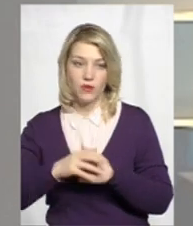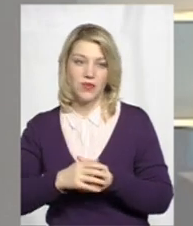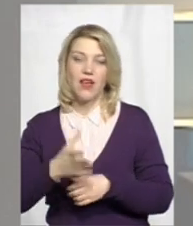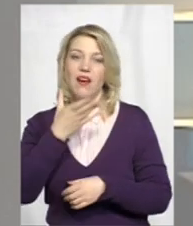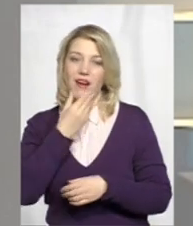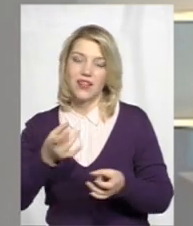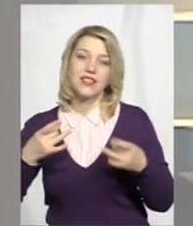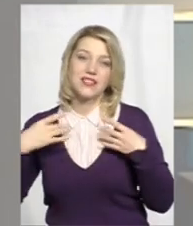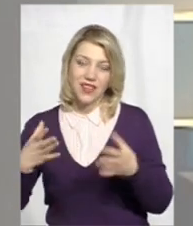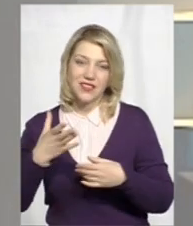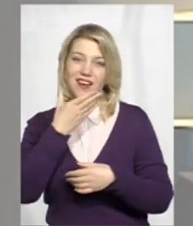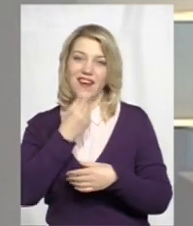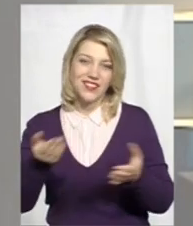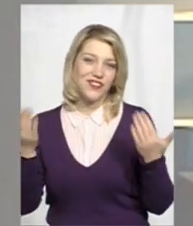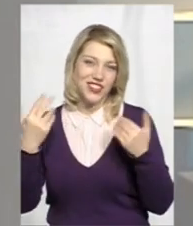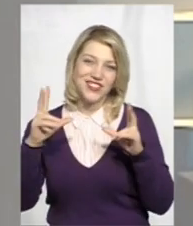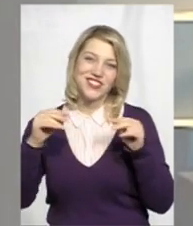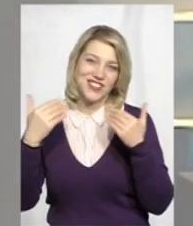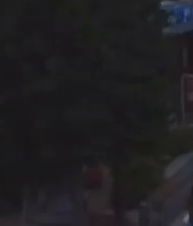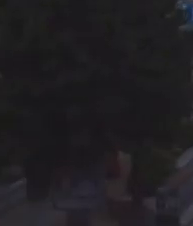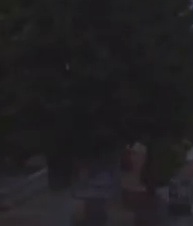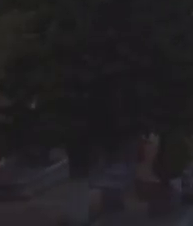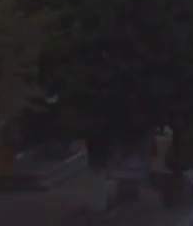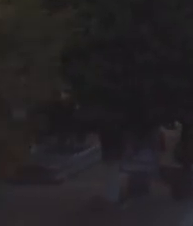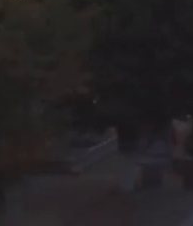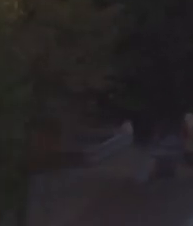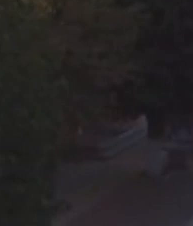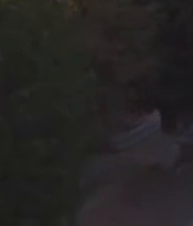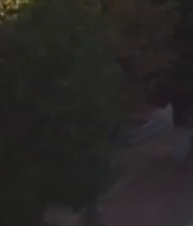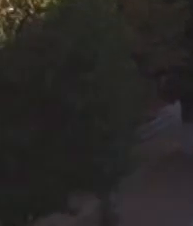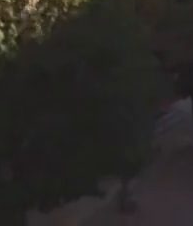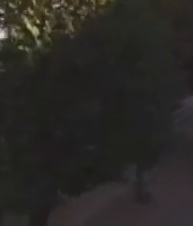Гарних свят, гарних вихідних. Нехай щастить. Дякую.